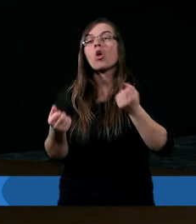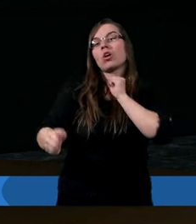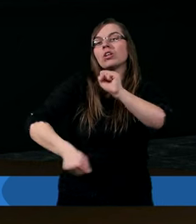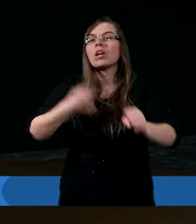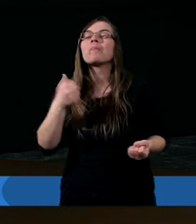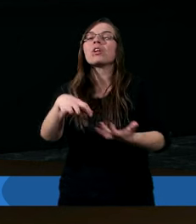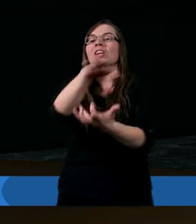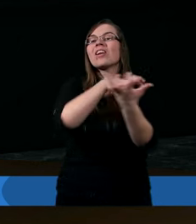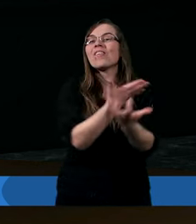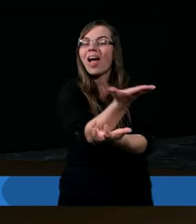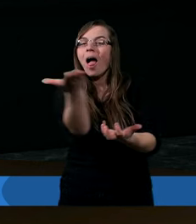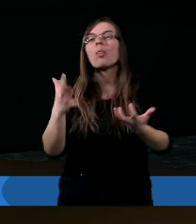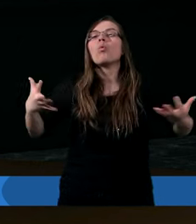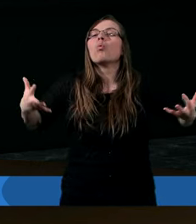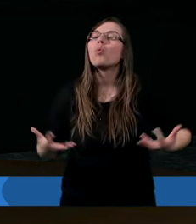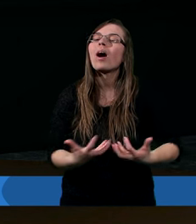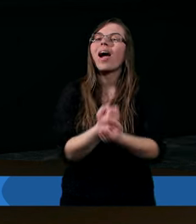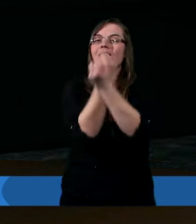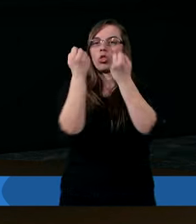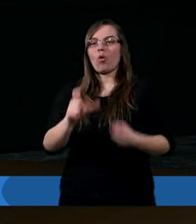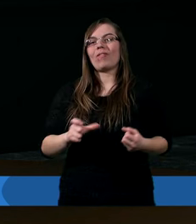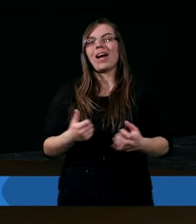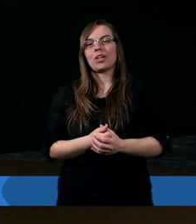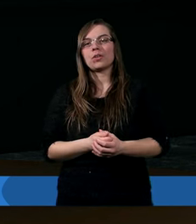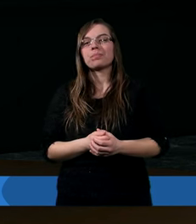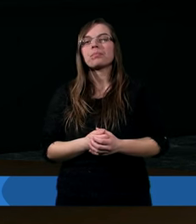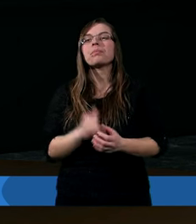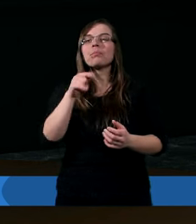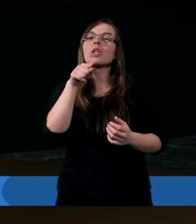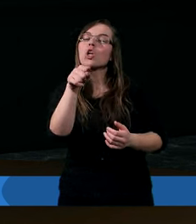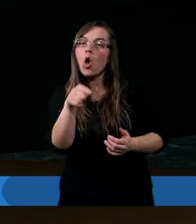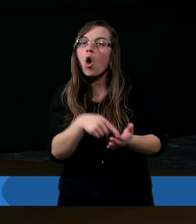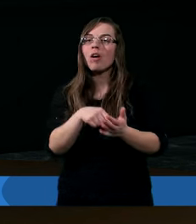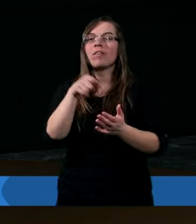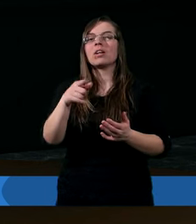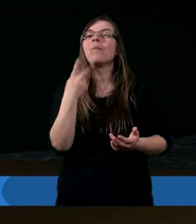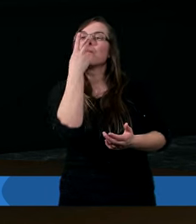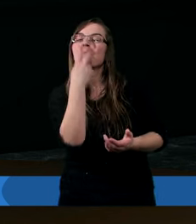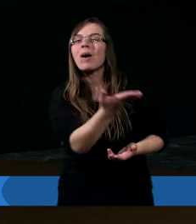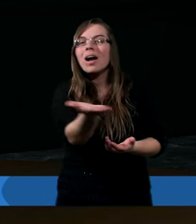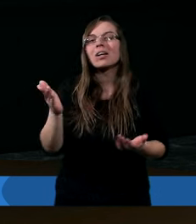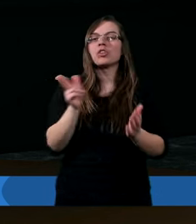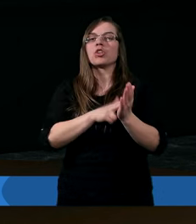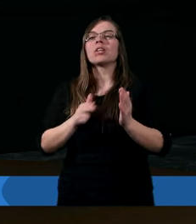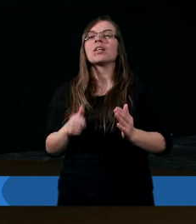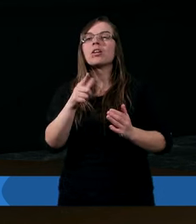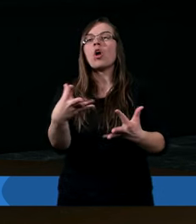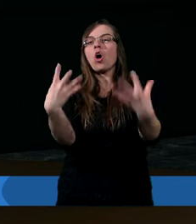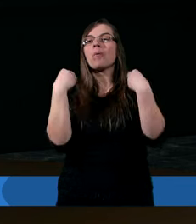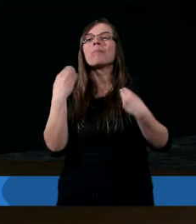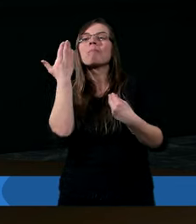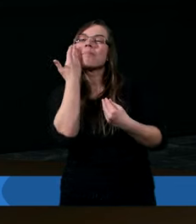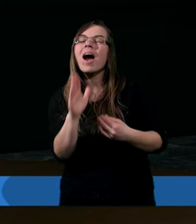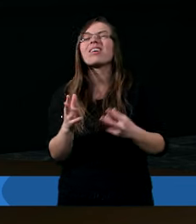świat uratować. I kto patrzył na Jego życie, ten otrzymował bardzo